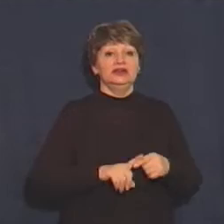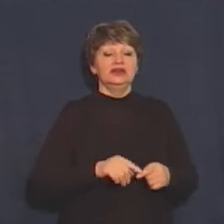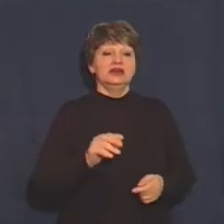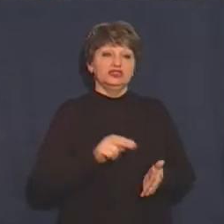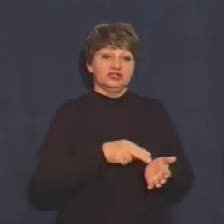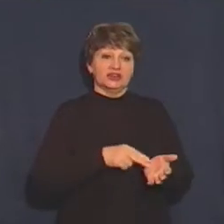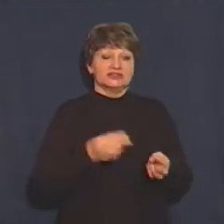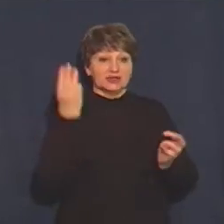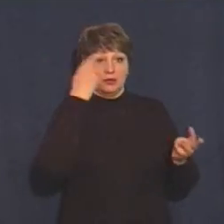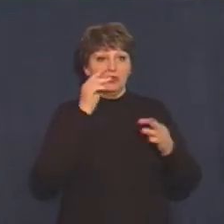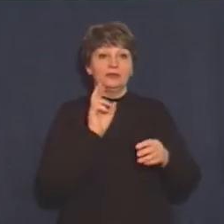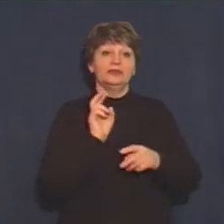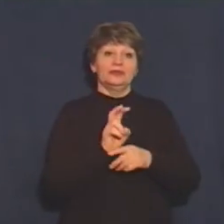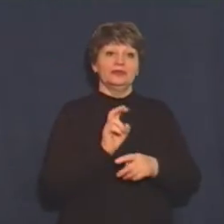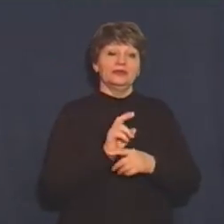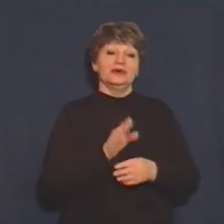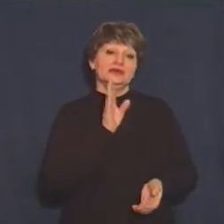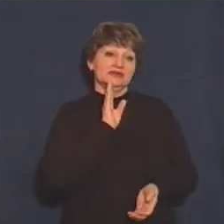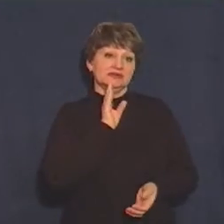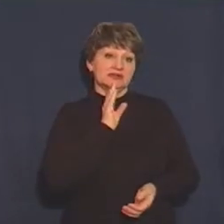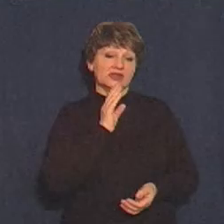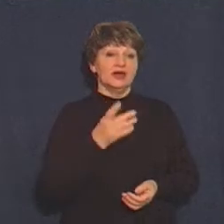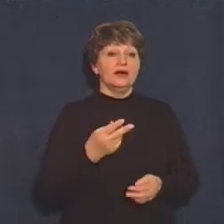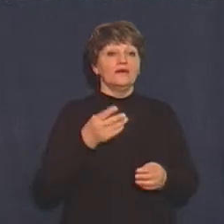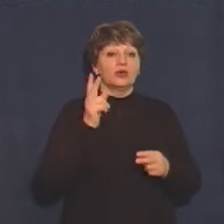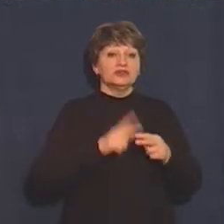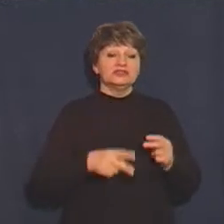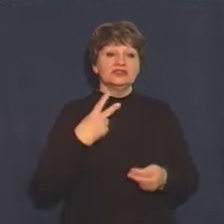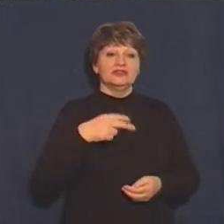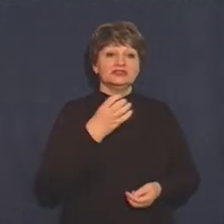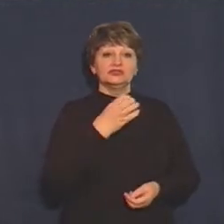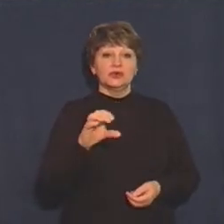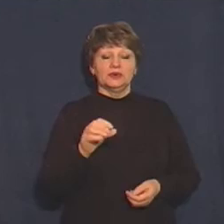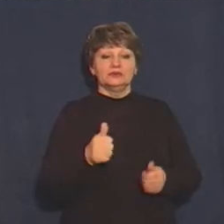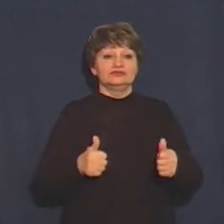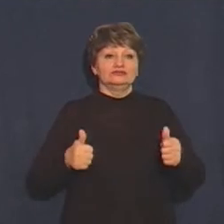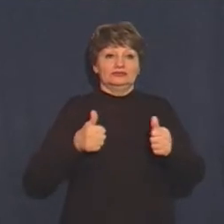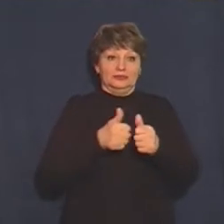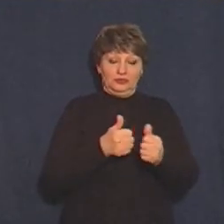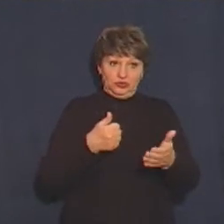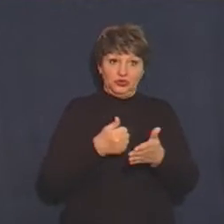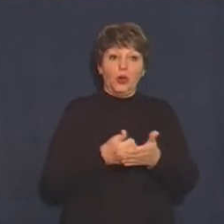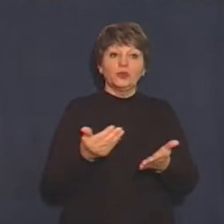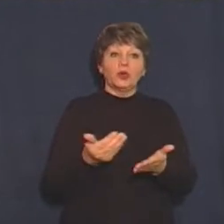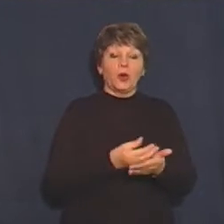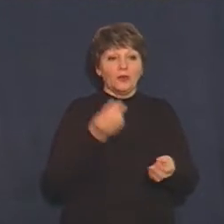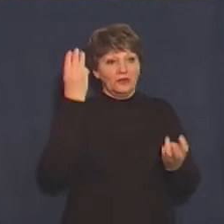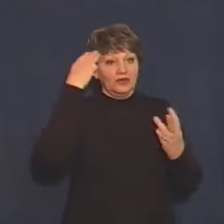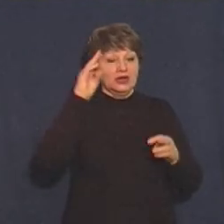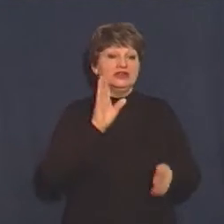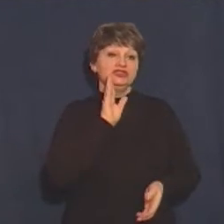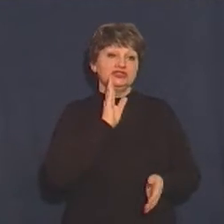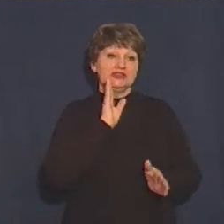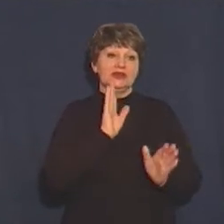Валентина Савчук. З її слів, мода початку 20-го століття на крок наблизилася до сучасності. Жінки почали,